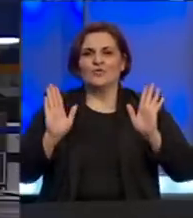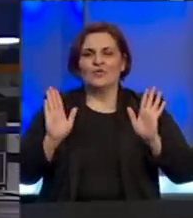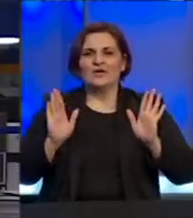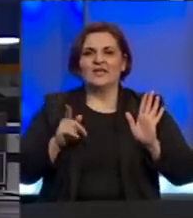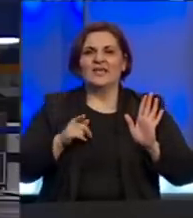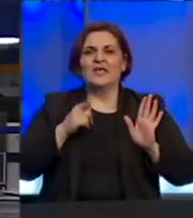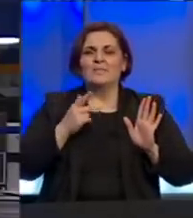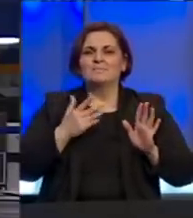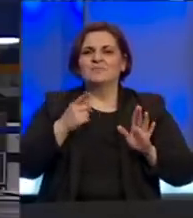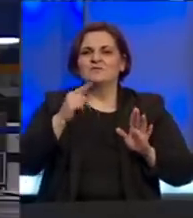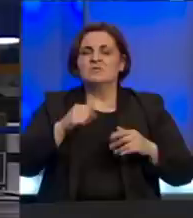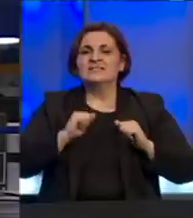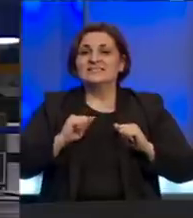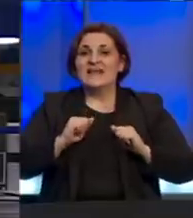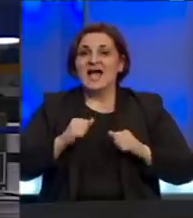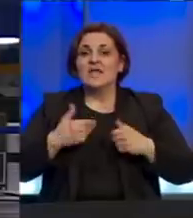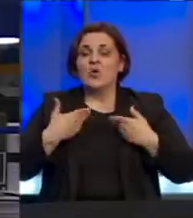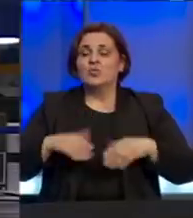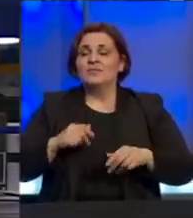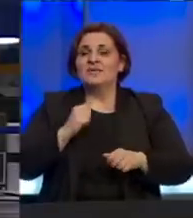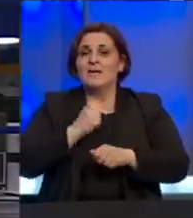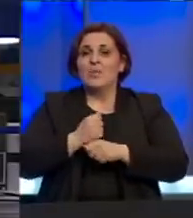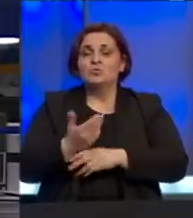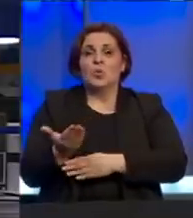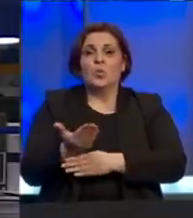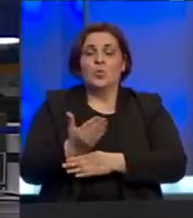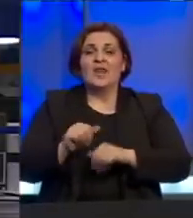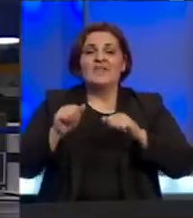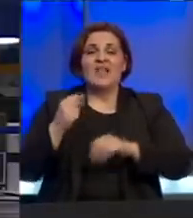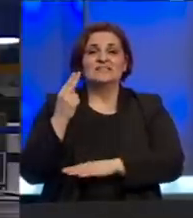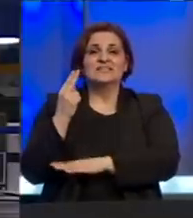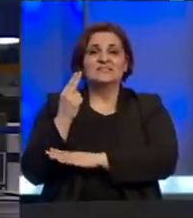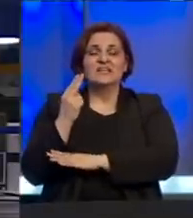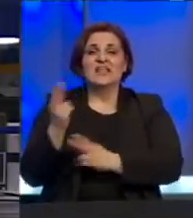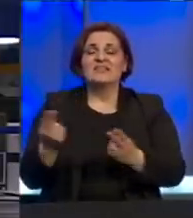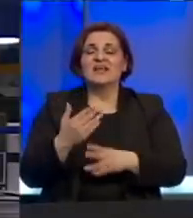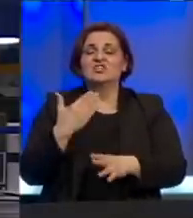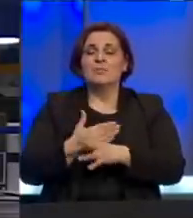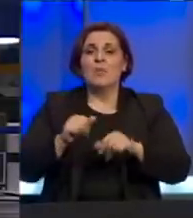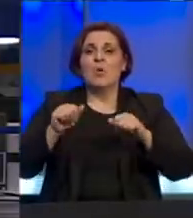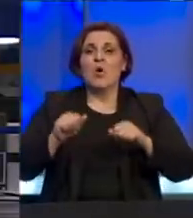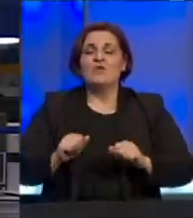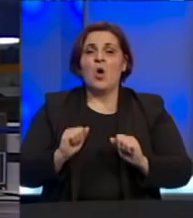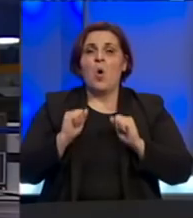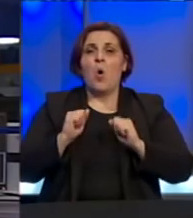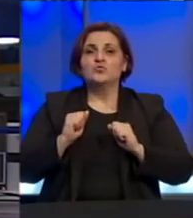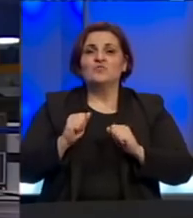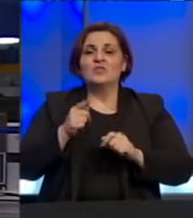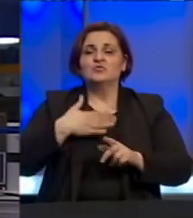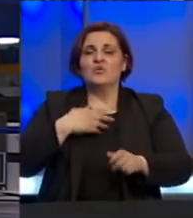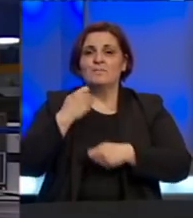desetci tisuća ljudi strahuju od gubitka posla gostitelji i vlasnici hotela traže pomoć vlasti u očuvanju branše